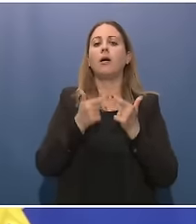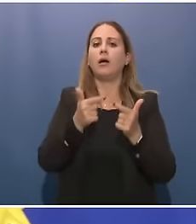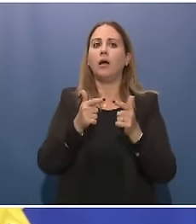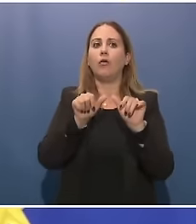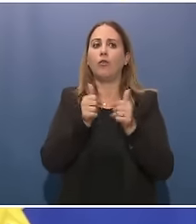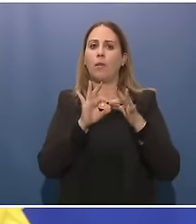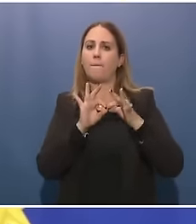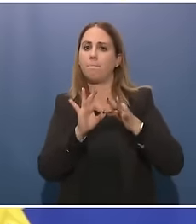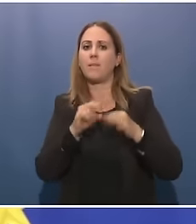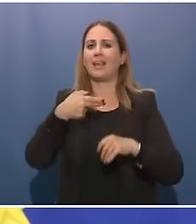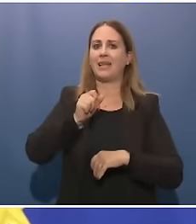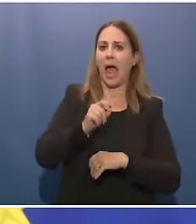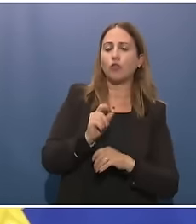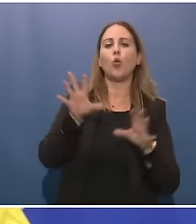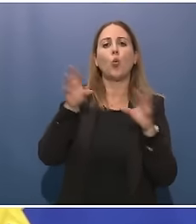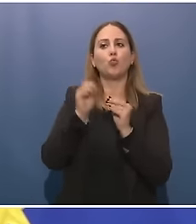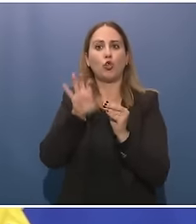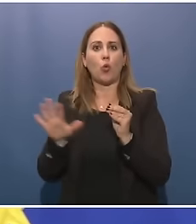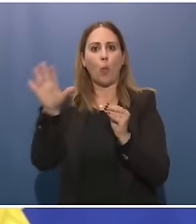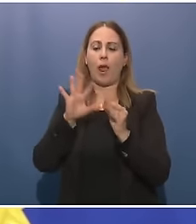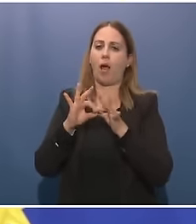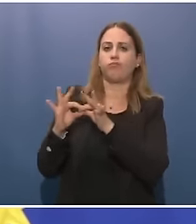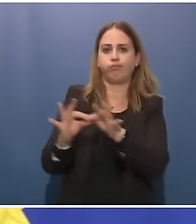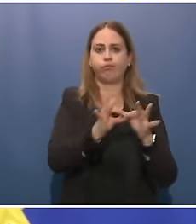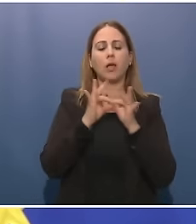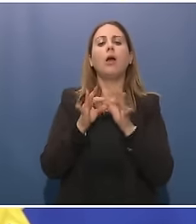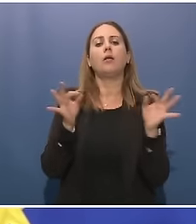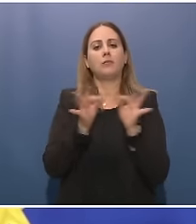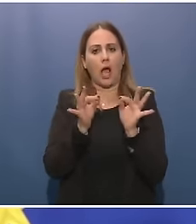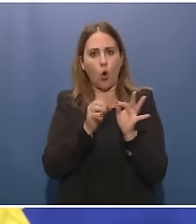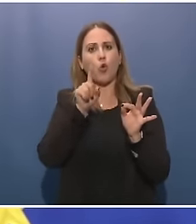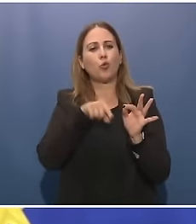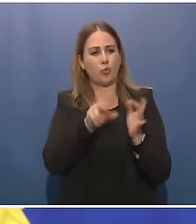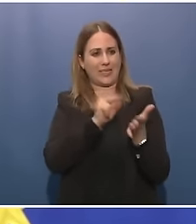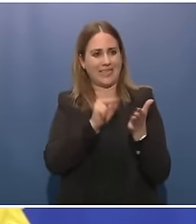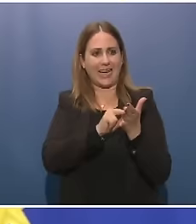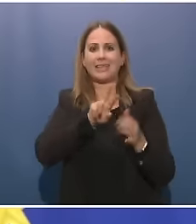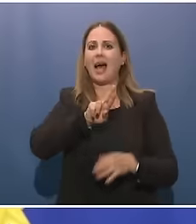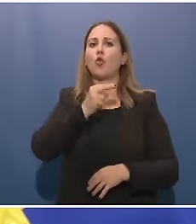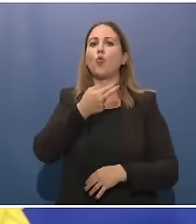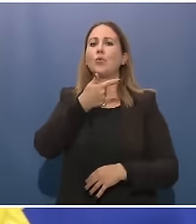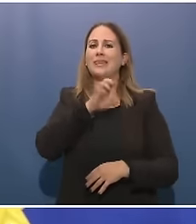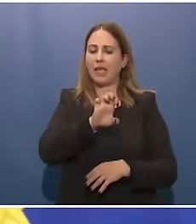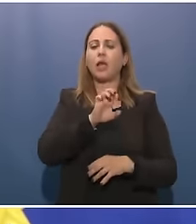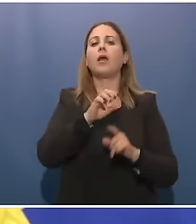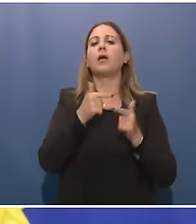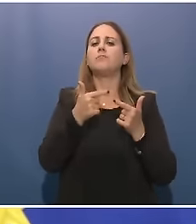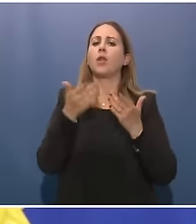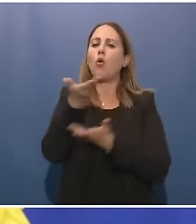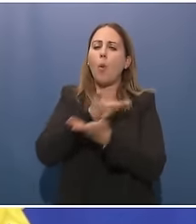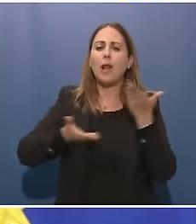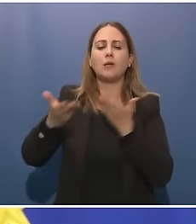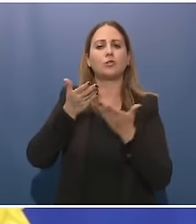segretario Ruth siamo d'accordo che è fondamentale da questo punto di vista garantire la collaborazione internazionale sia in Europa